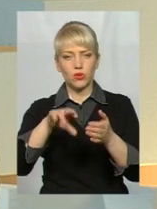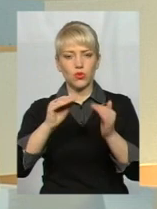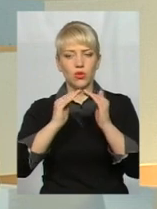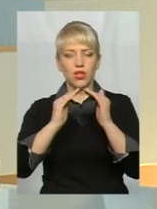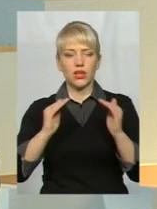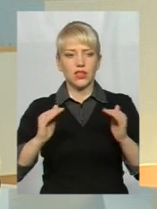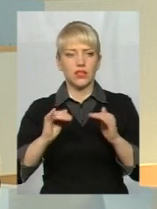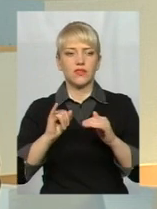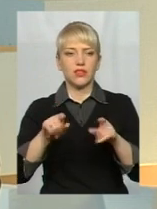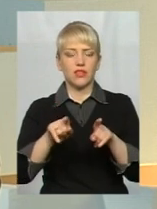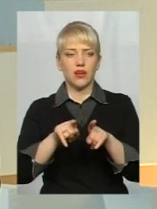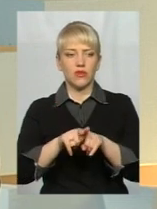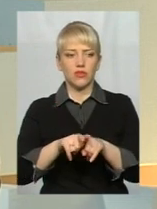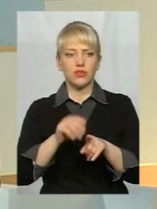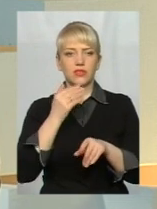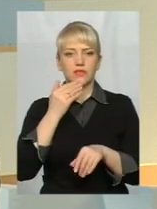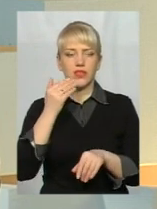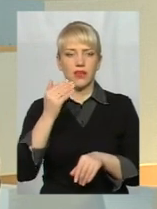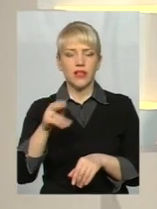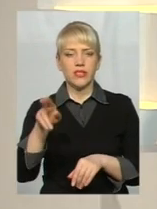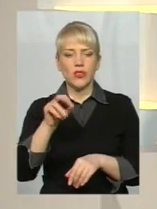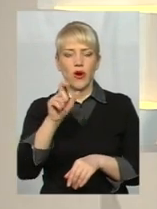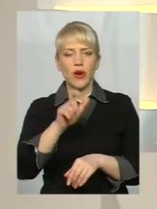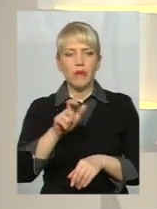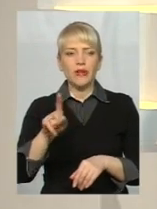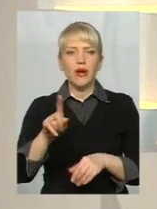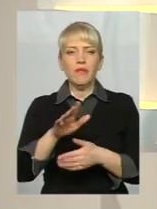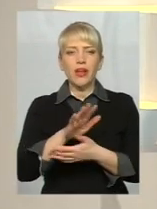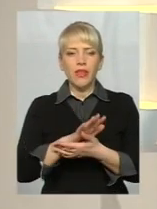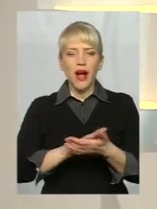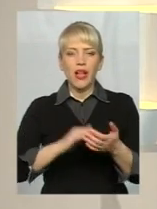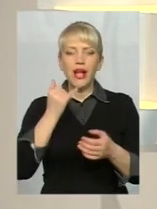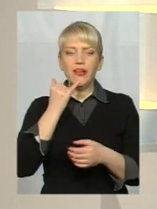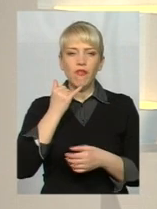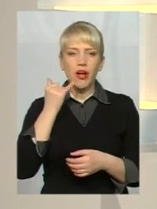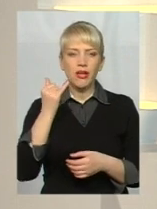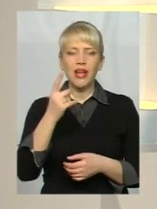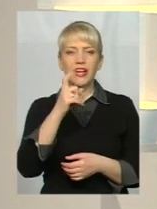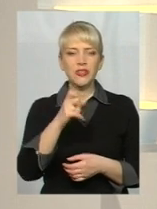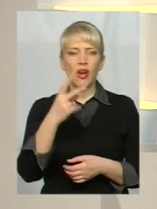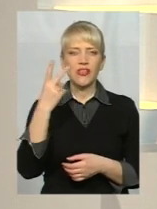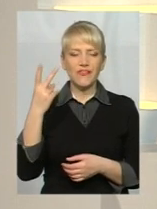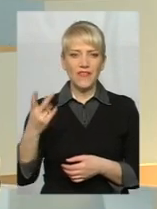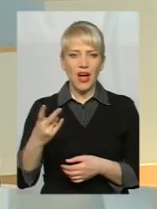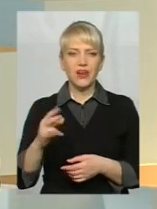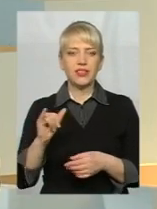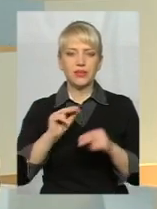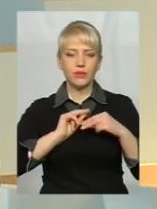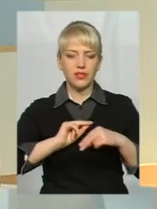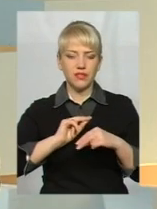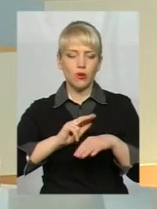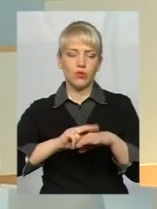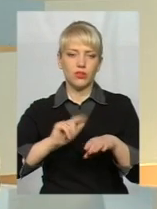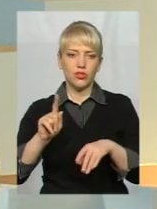і також зверталися до громадян, щоб надалі телефонували на лінію 102, якщо є такі випадки, що працівники поліції